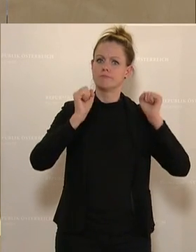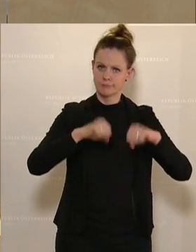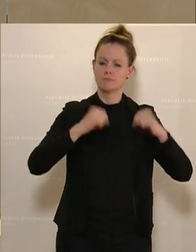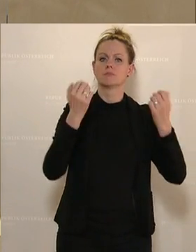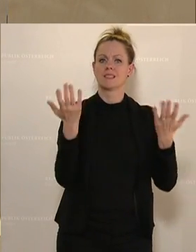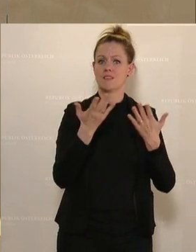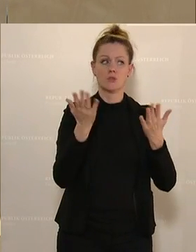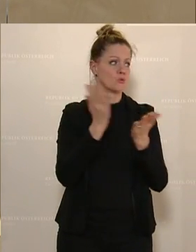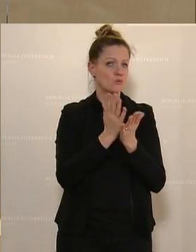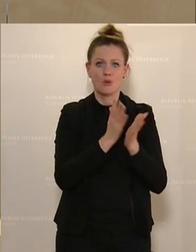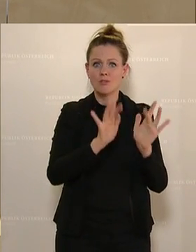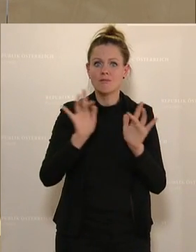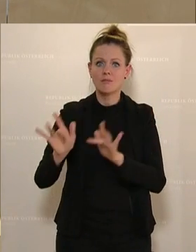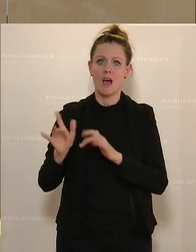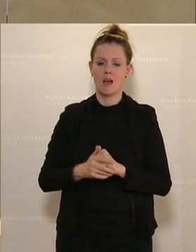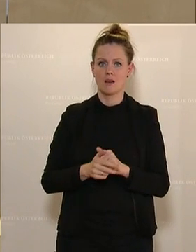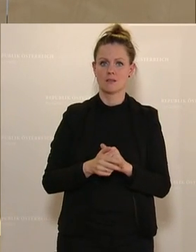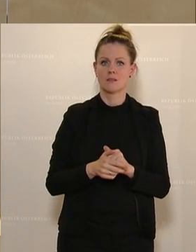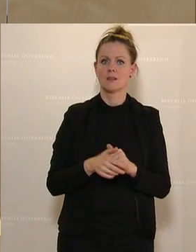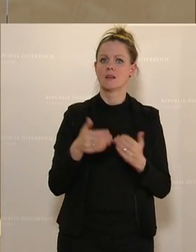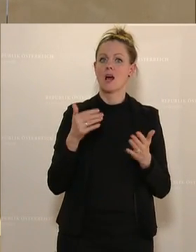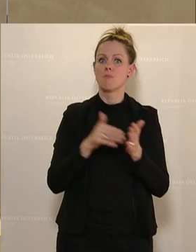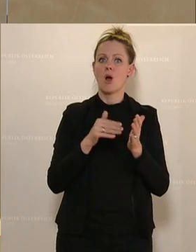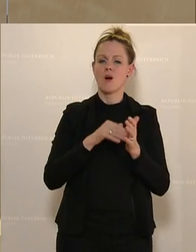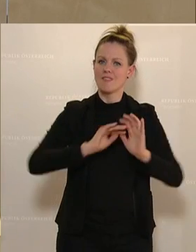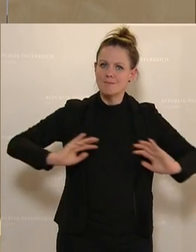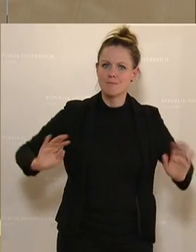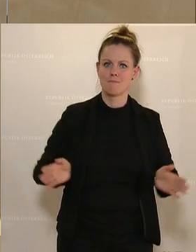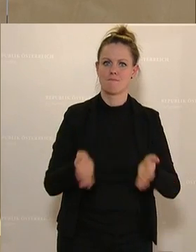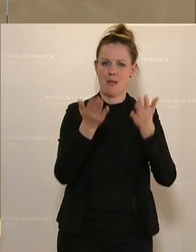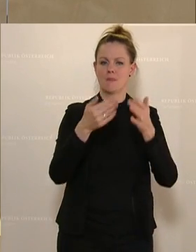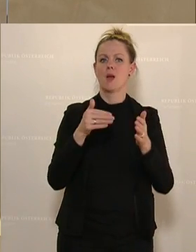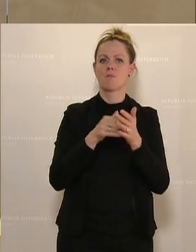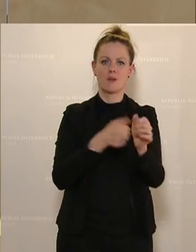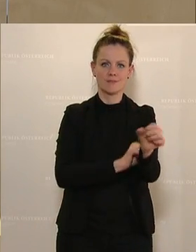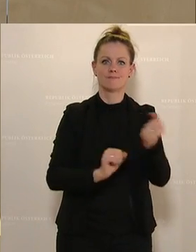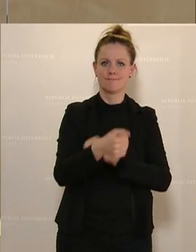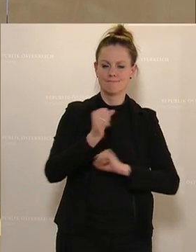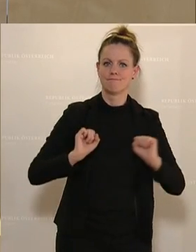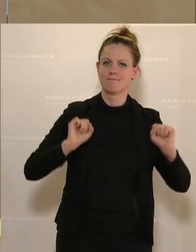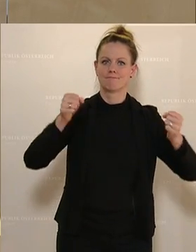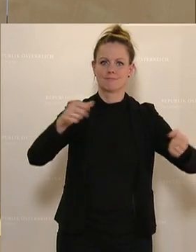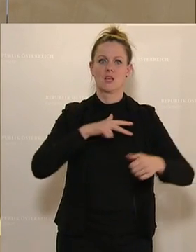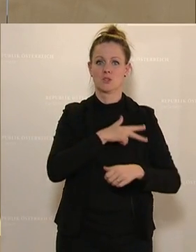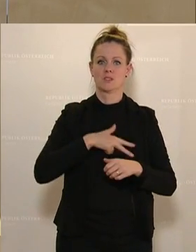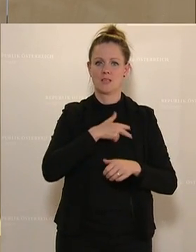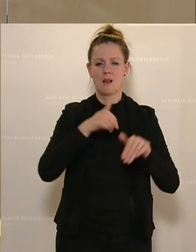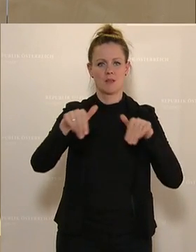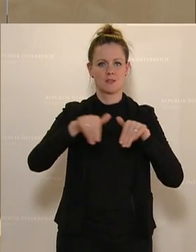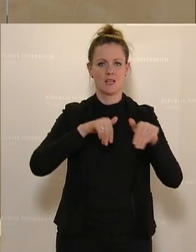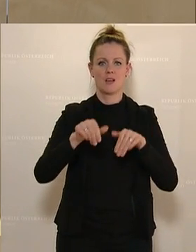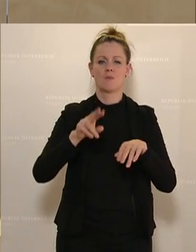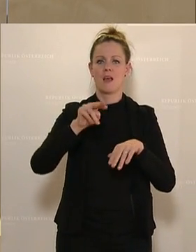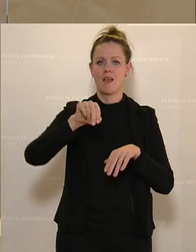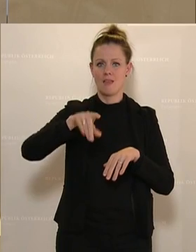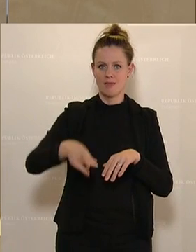dafür ist ja vorhanden. Es braucht aber einen Motor. Es braucht das Engagement des Sozialministeriums, damit der NAPS auch